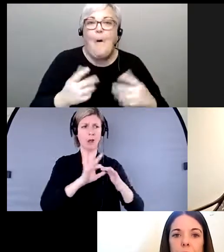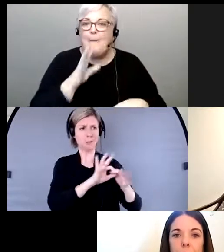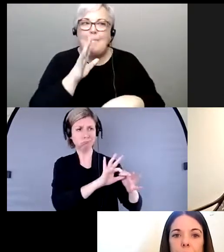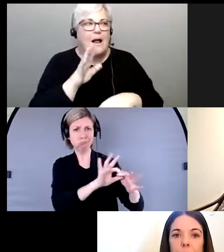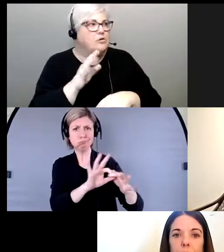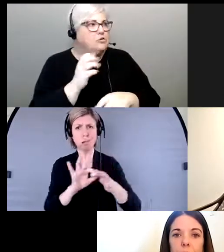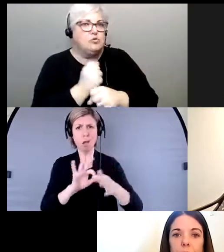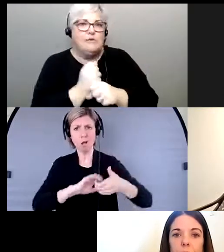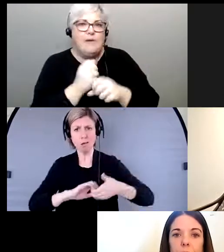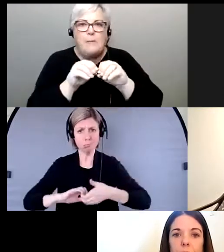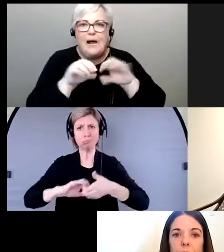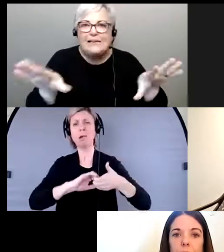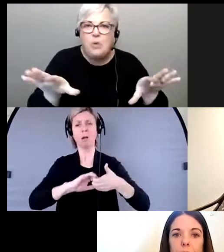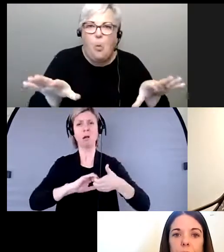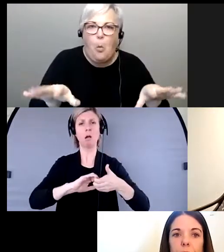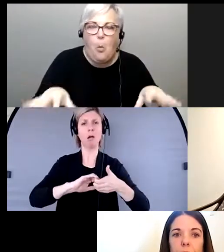aussi en tant qu'un réseau pour pouvoir